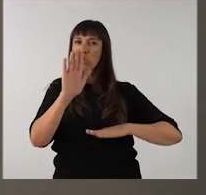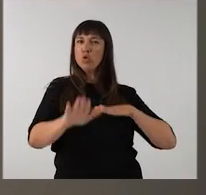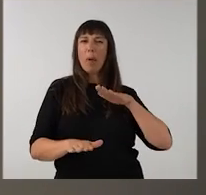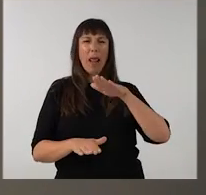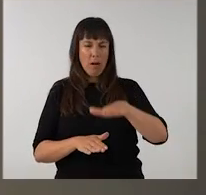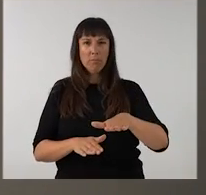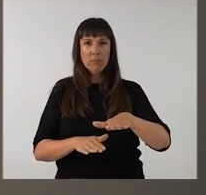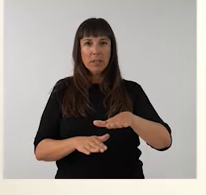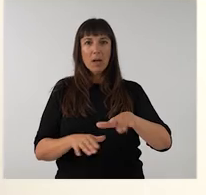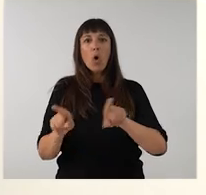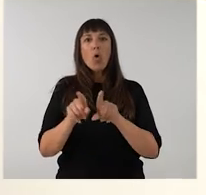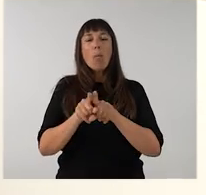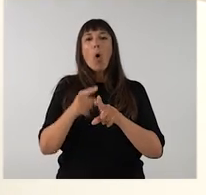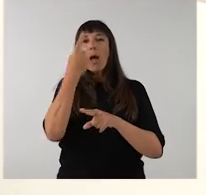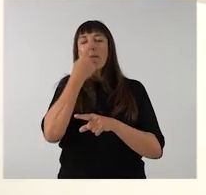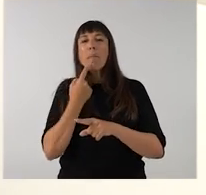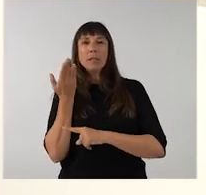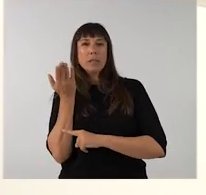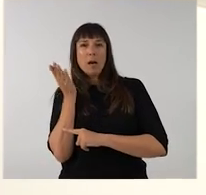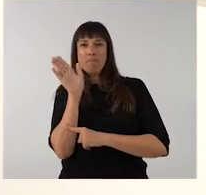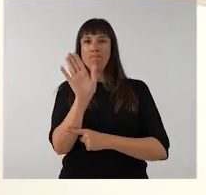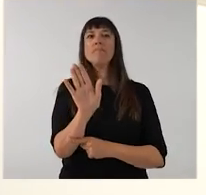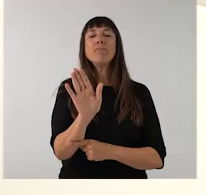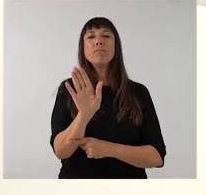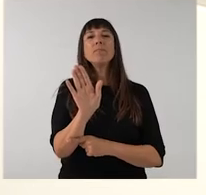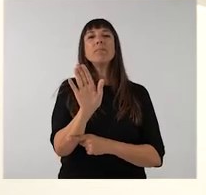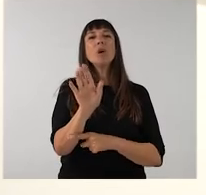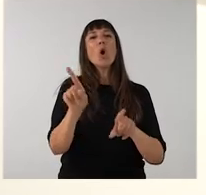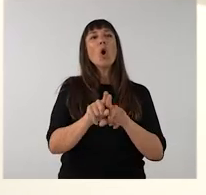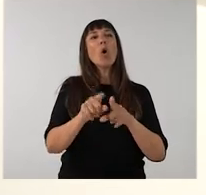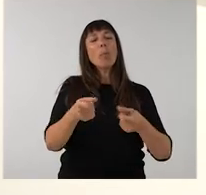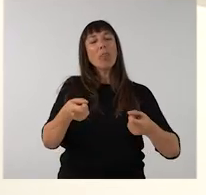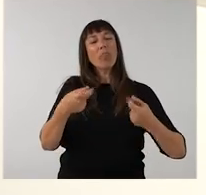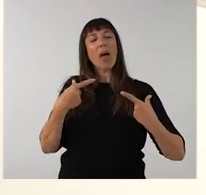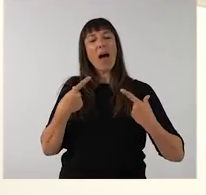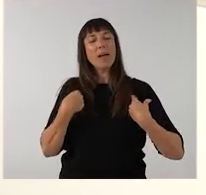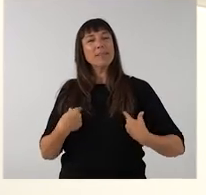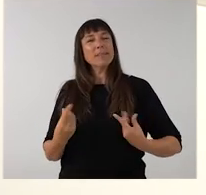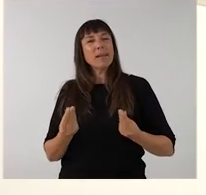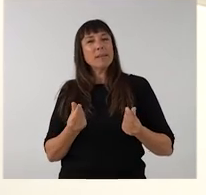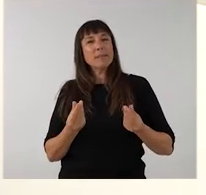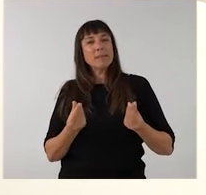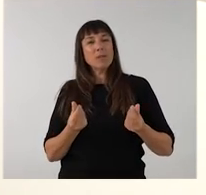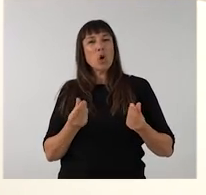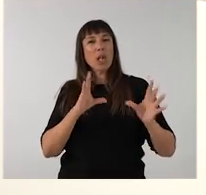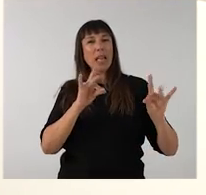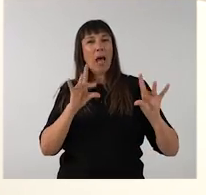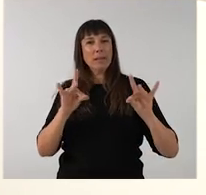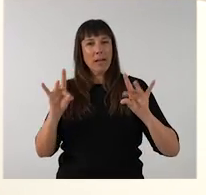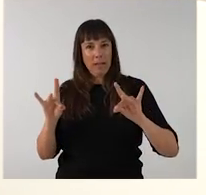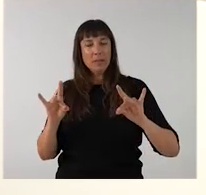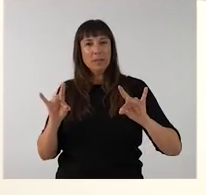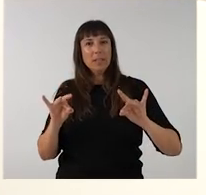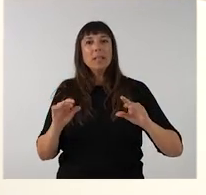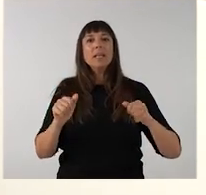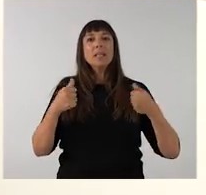i oferir-nos una imatge que ens transmeti una sensació tàctil.